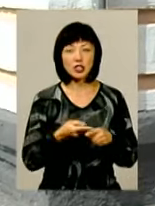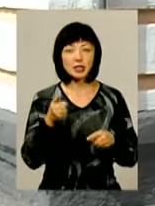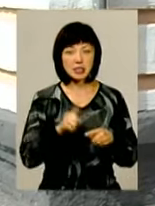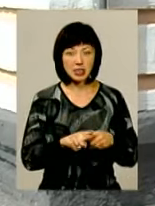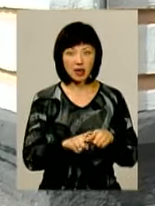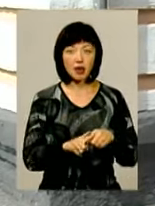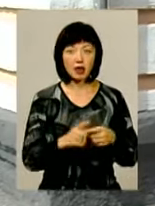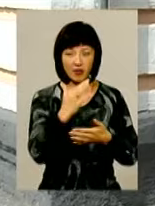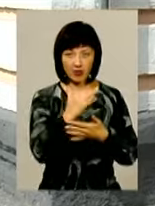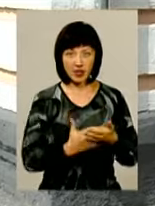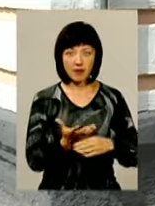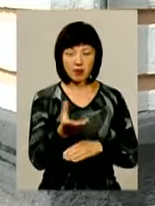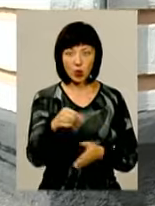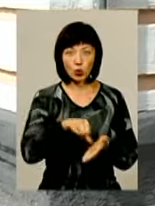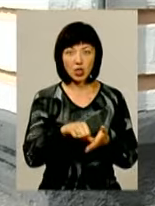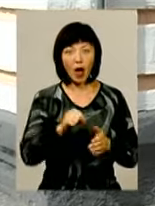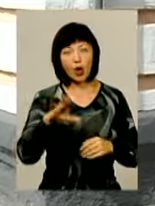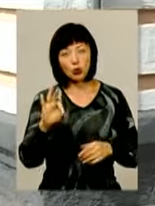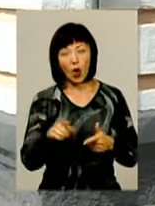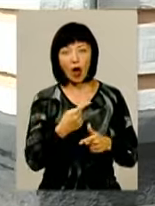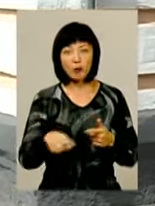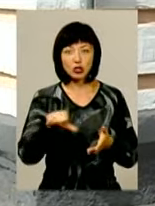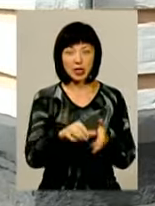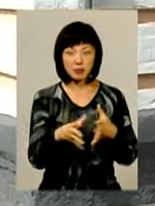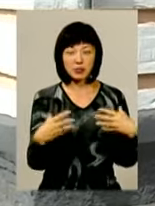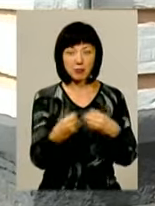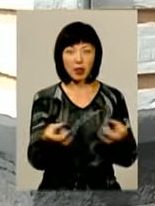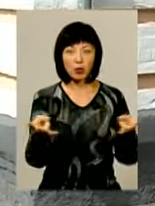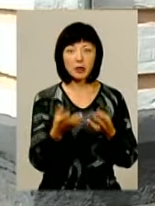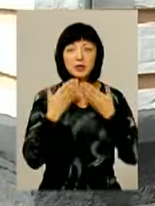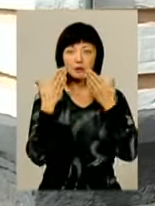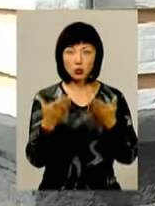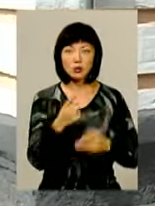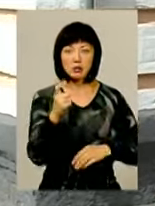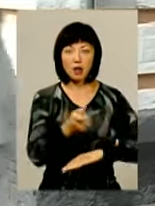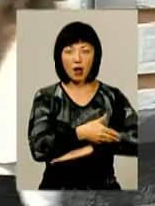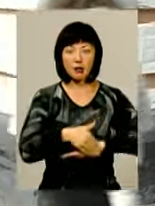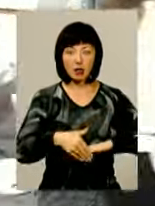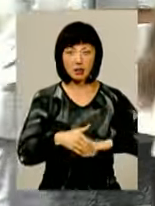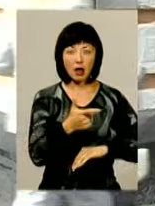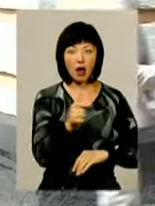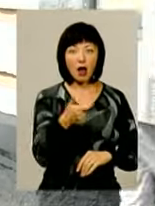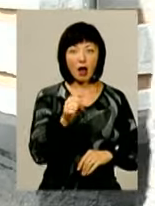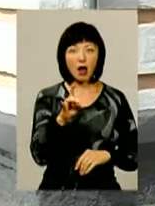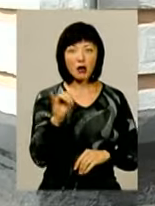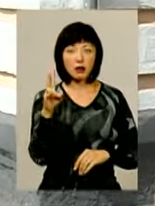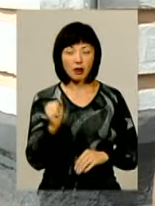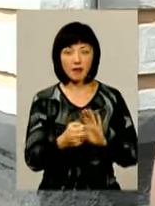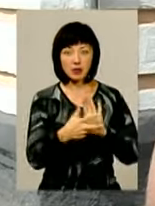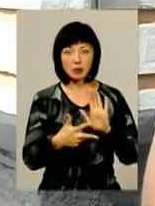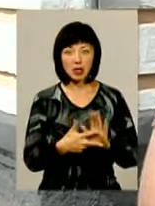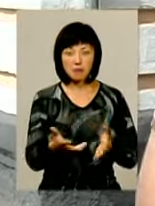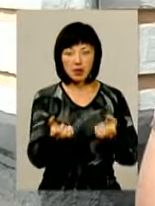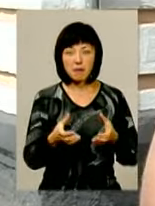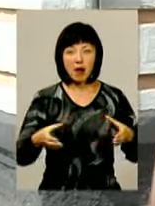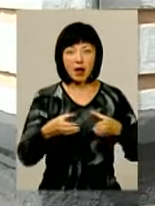видів виплат учасникам АТО або членам їх сімей необхідно звернутися за адресою Гагаріна, 18, це приймання звернень